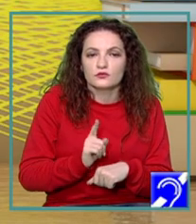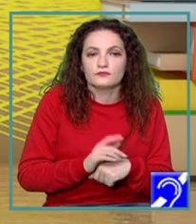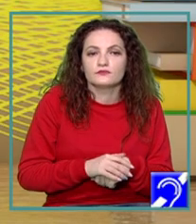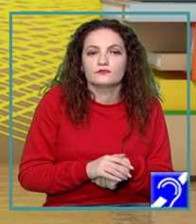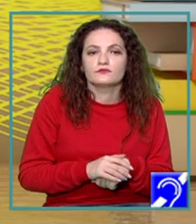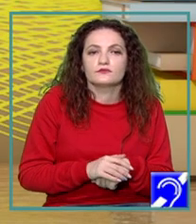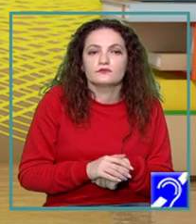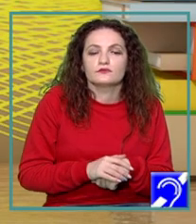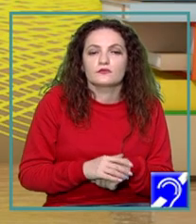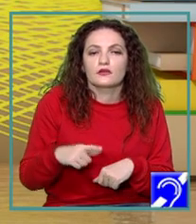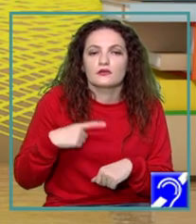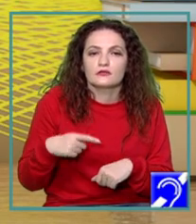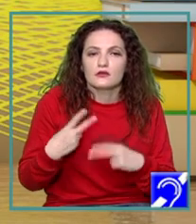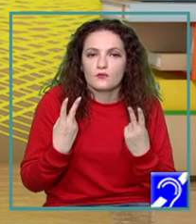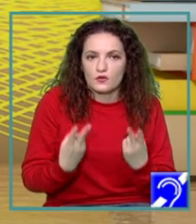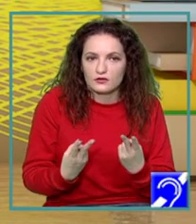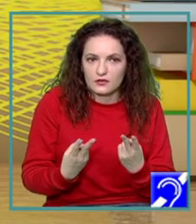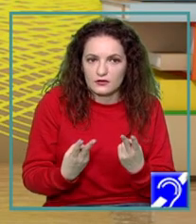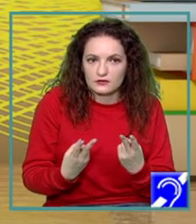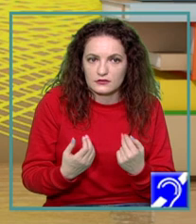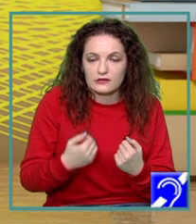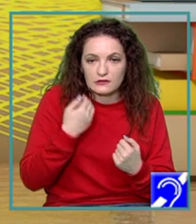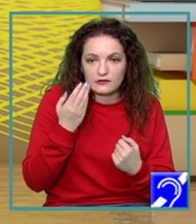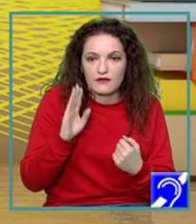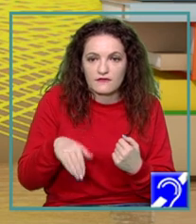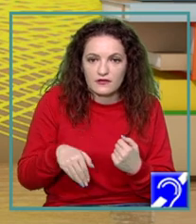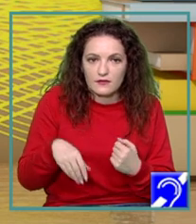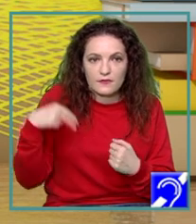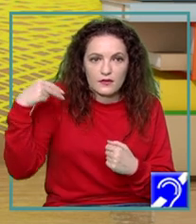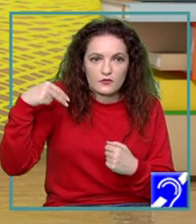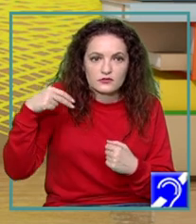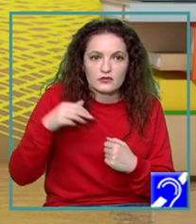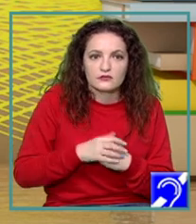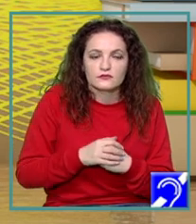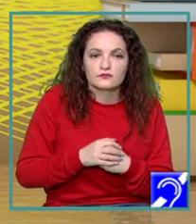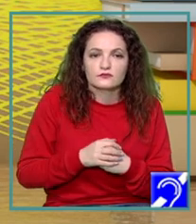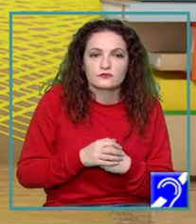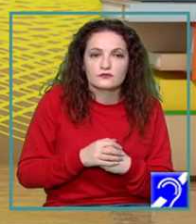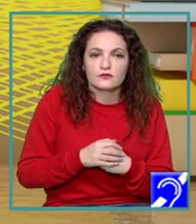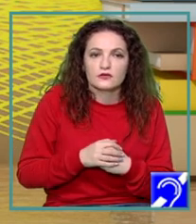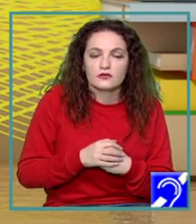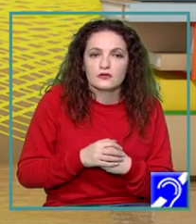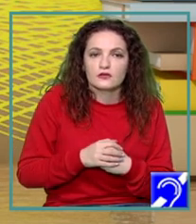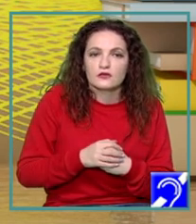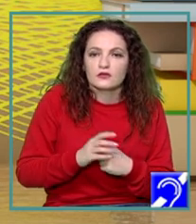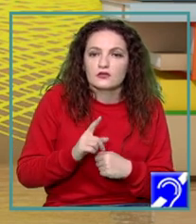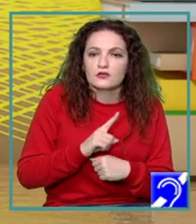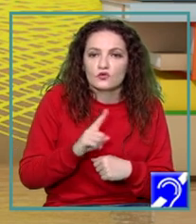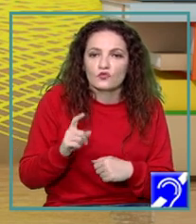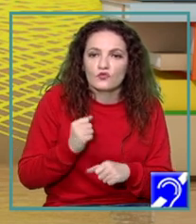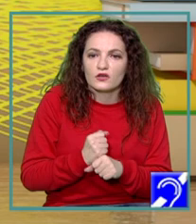Însă, este important ca în cele 5 minute de pauză să nu desfășurați activități